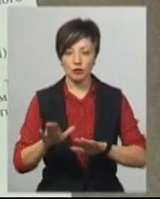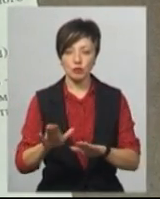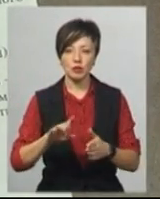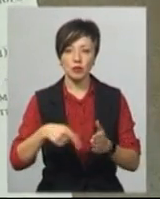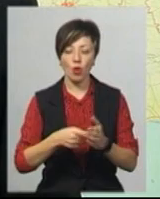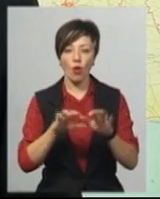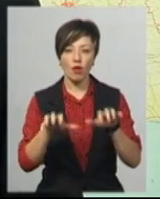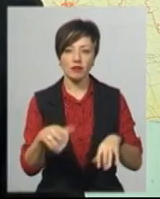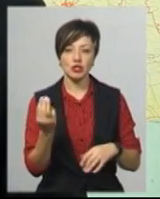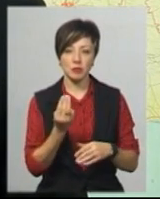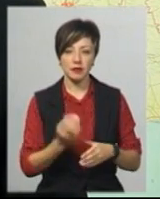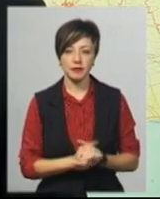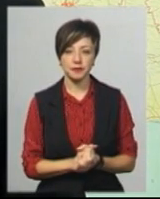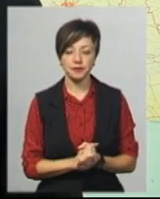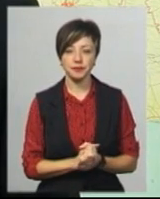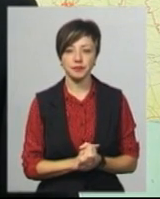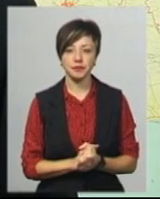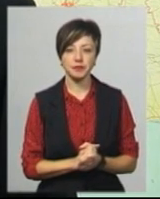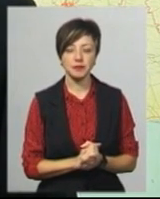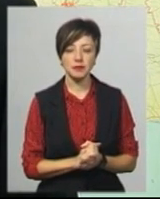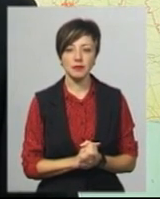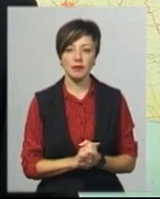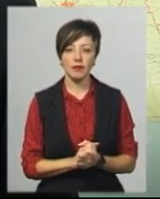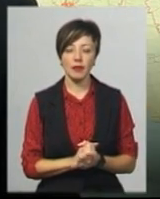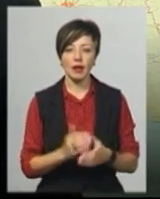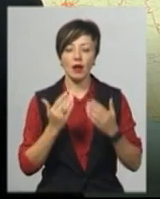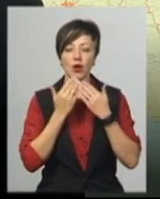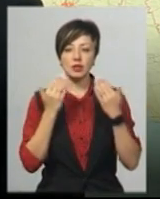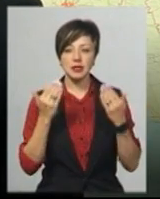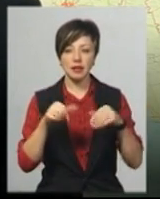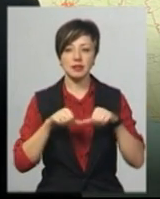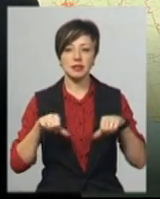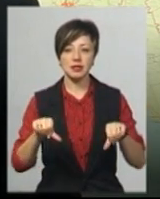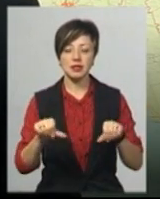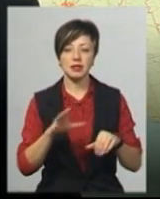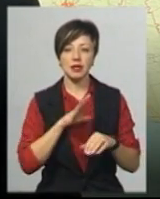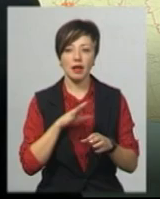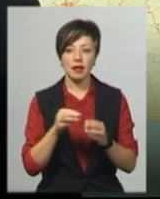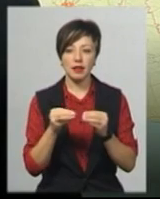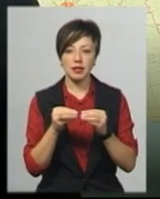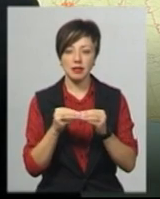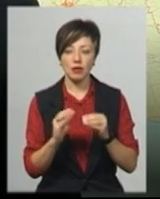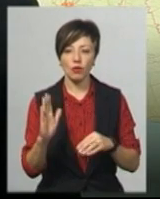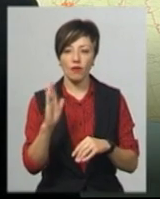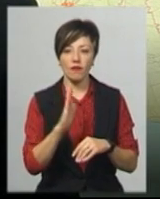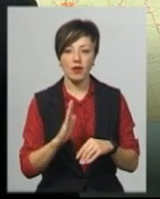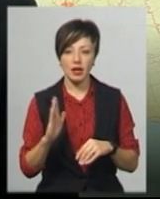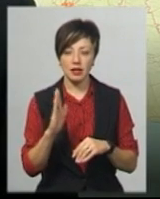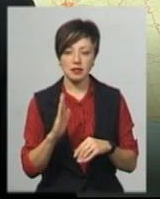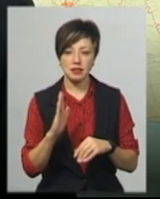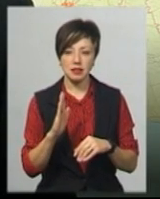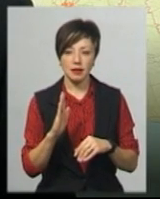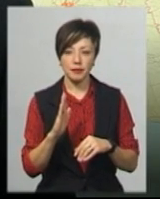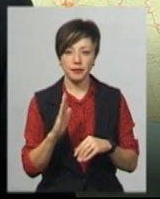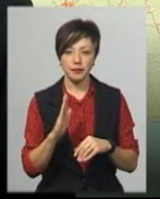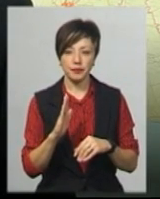Шепетівського міського голови Володимир Вихівський. Останнє засідання відбулося 10 вересня в